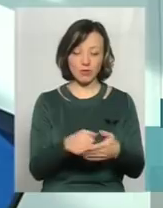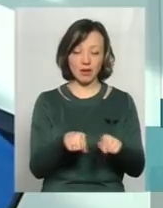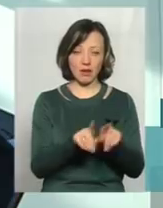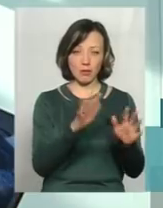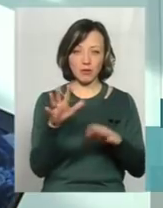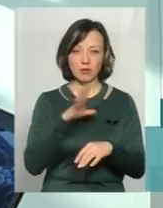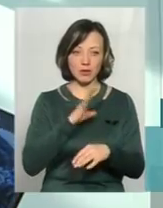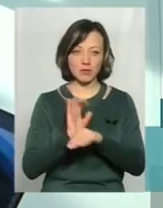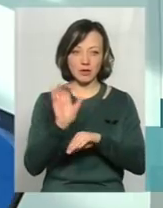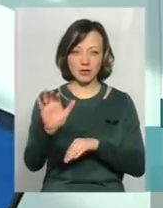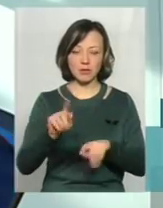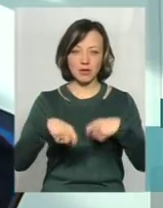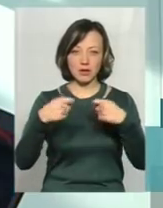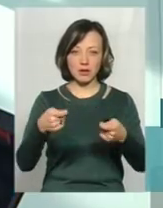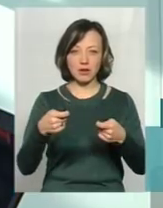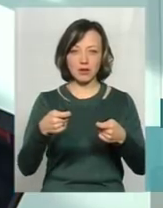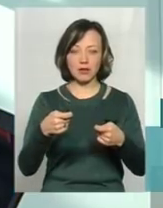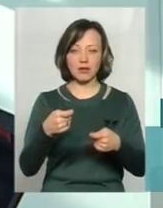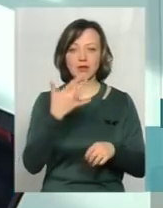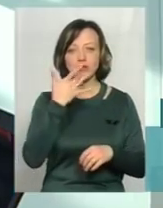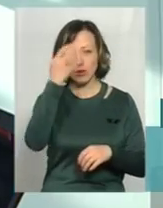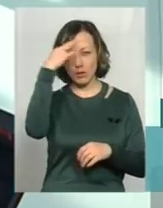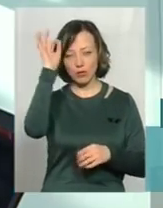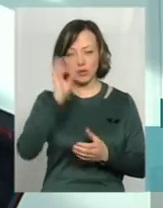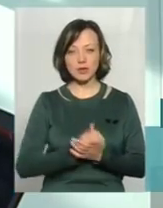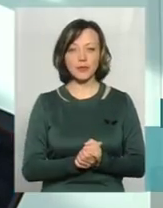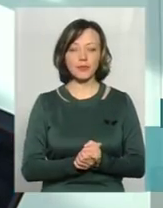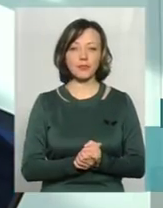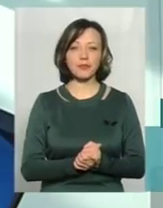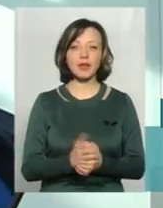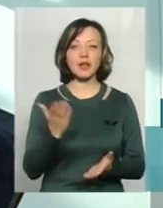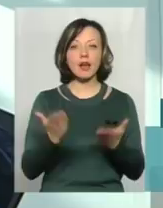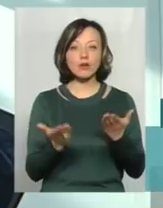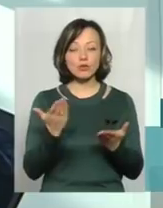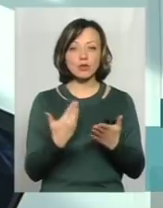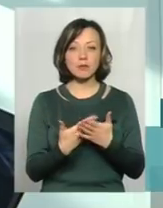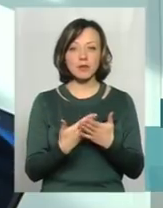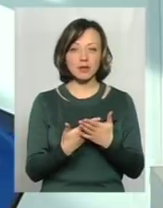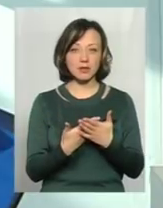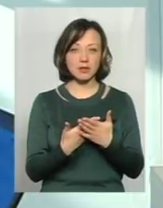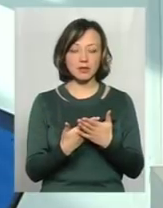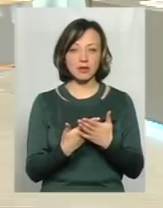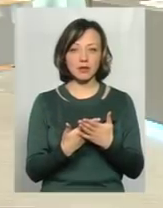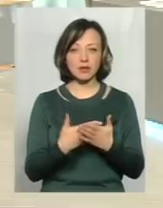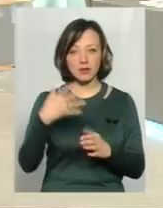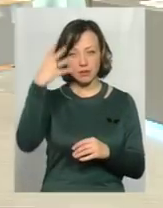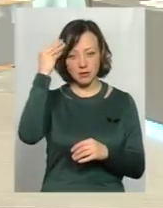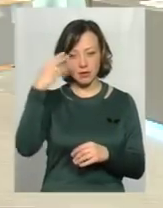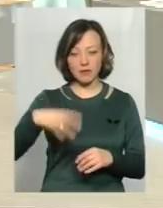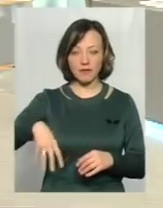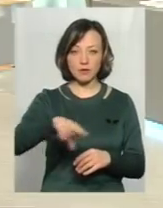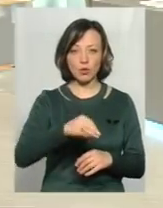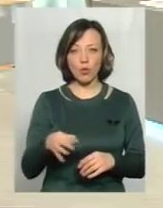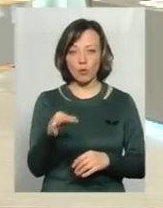Тоді ми спрямували, передали органам національної поліції. Але все ж таки, якщо брати до уваги всю область,